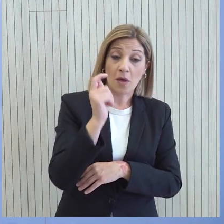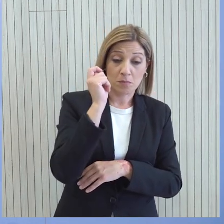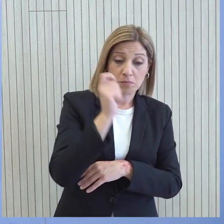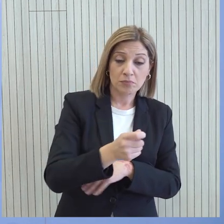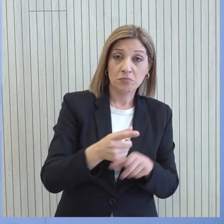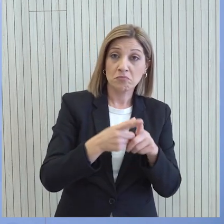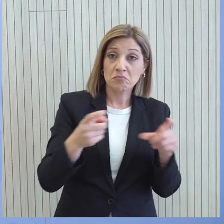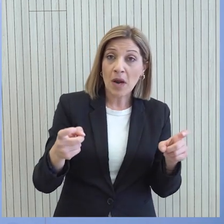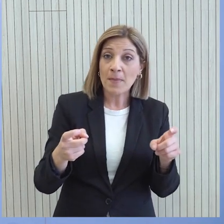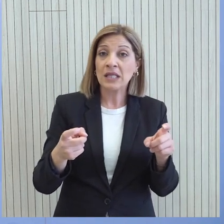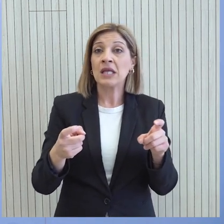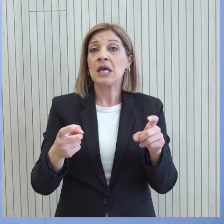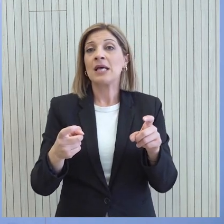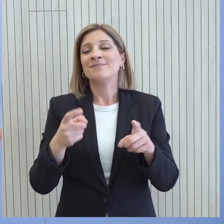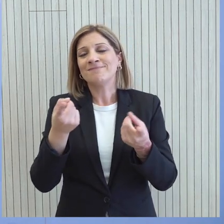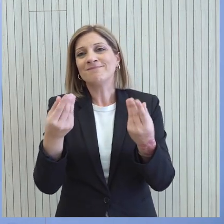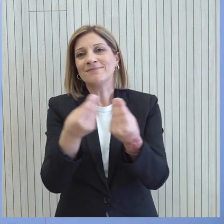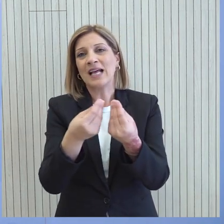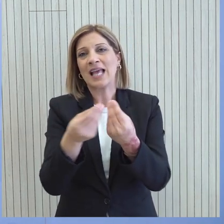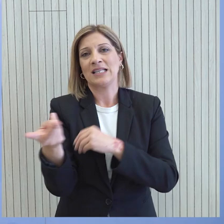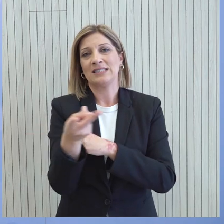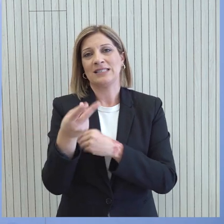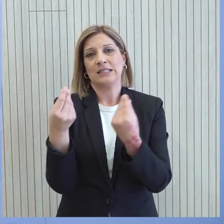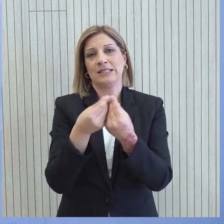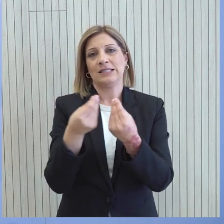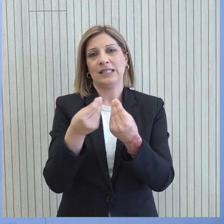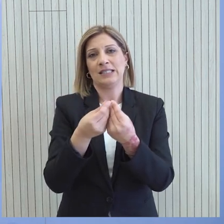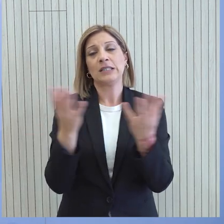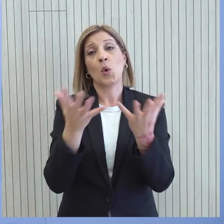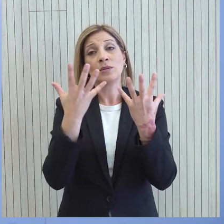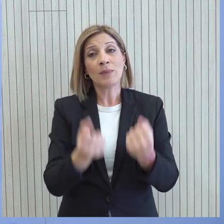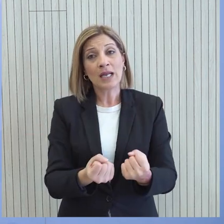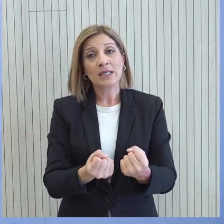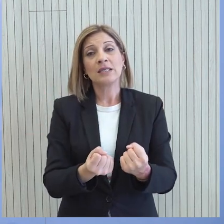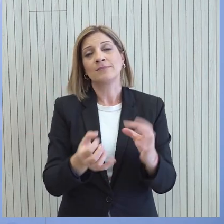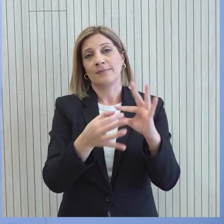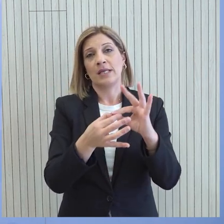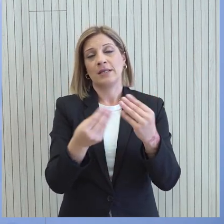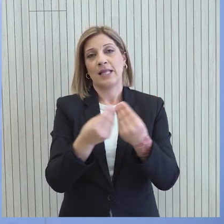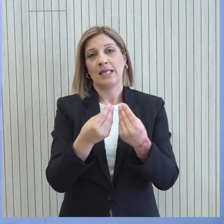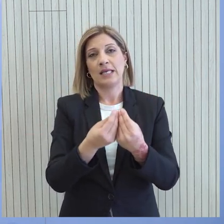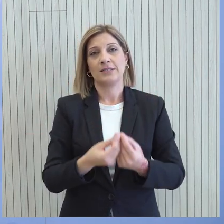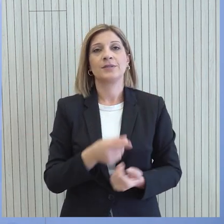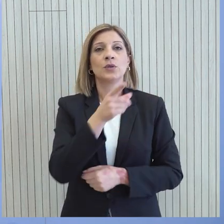πόσο περίοδο υπάρχει αυτή η άρση του Εμπάρκου Με το τι εξοπλιστικό πρόγραμμα μπορεί να υπάρξει Είναι άμεσα συνηφασμένα